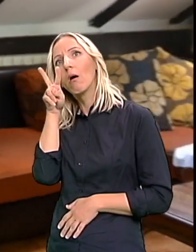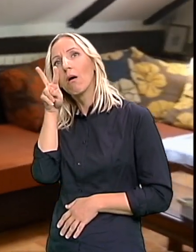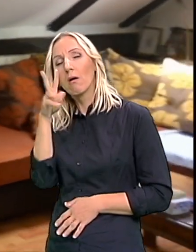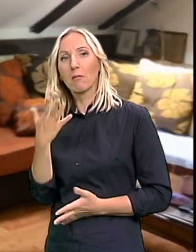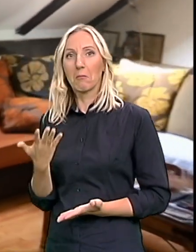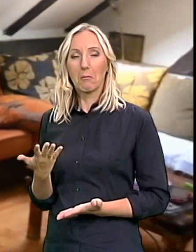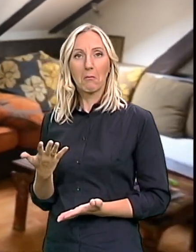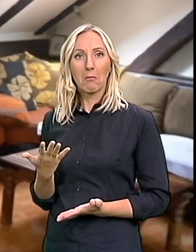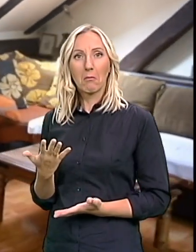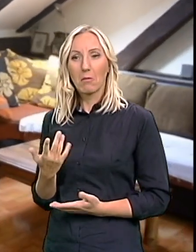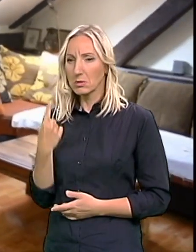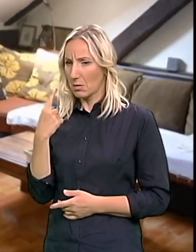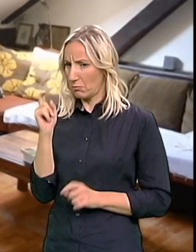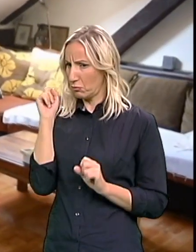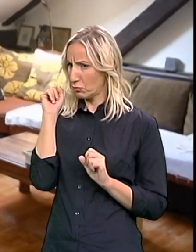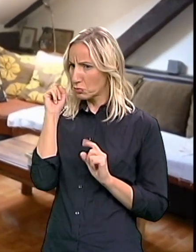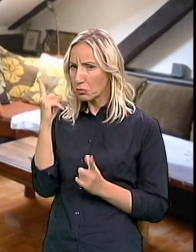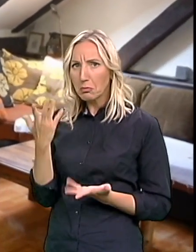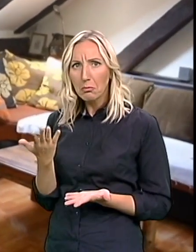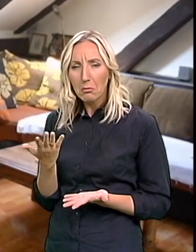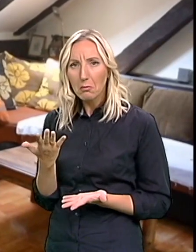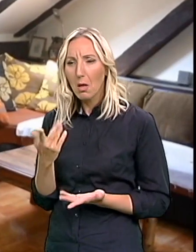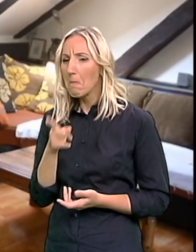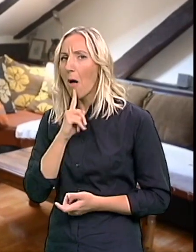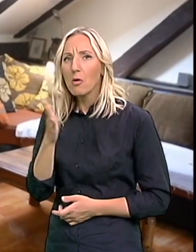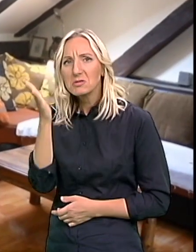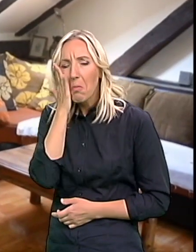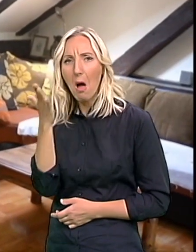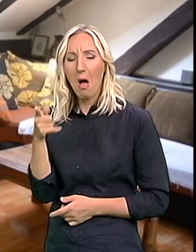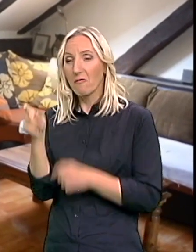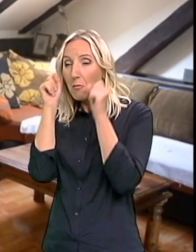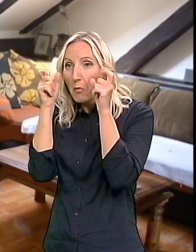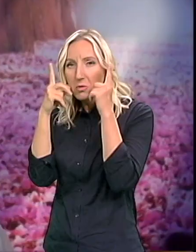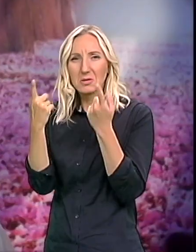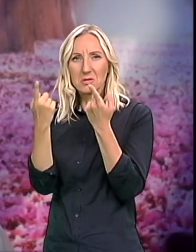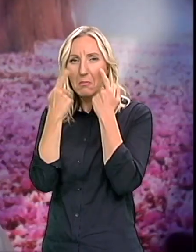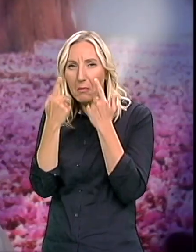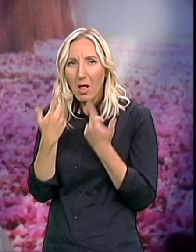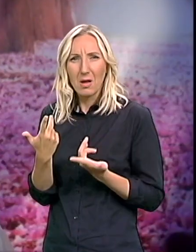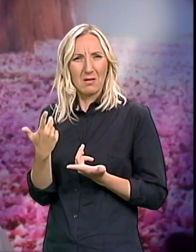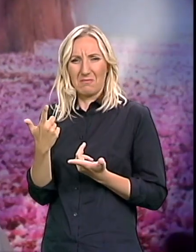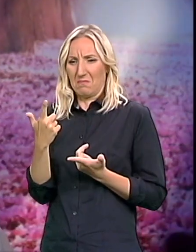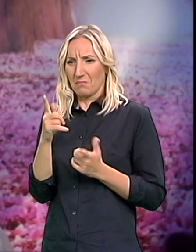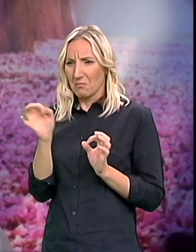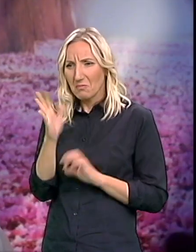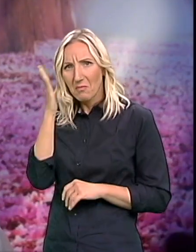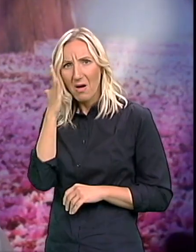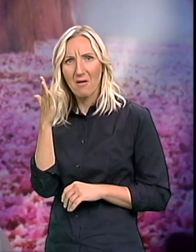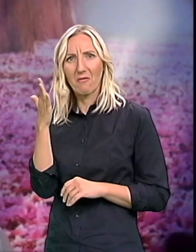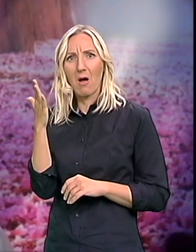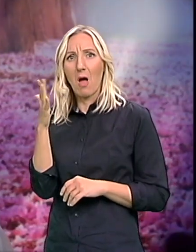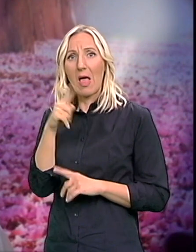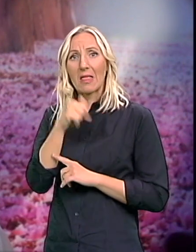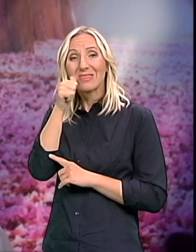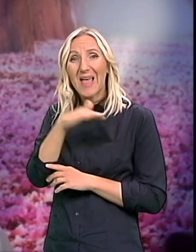san postao vrlo oskudan Da malo spava, budi se Da ima poreme česta Da je zamenio dan za